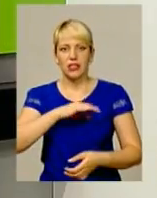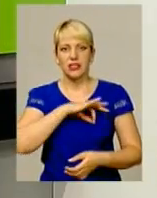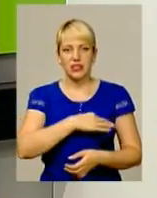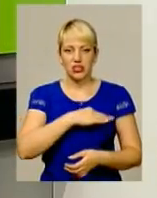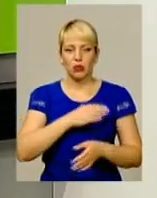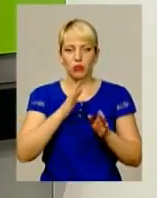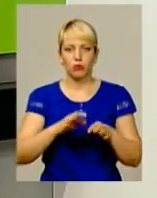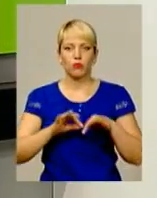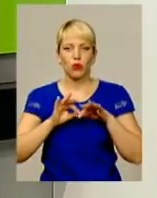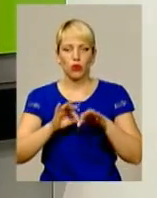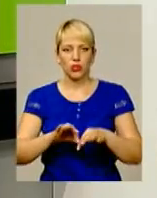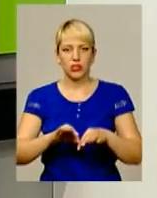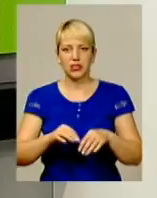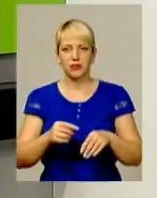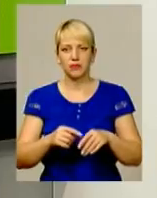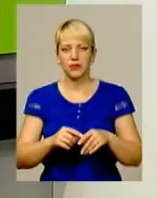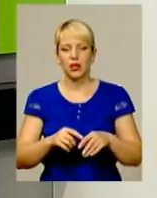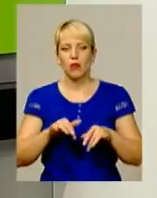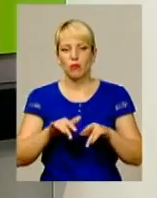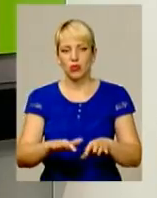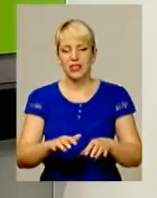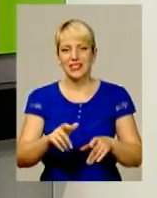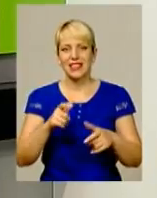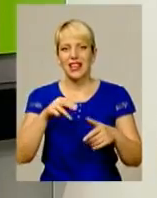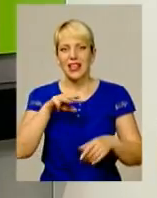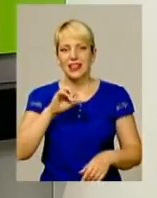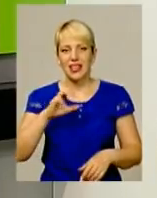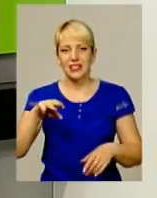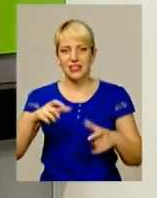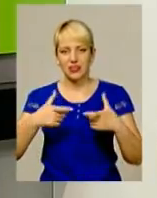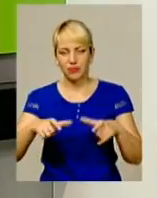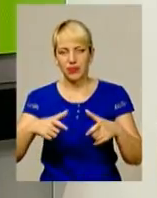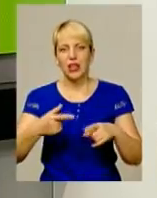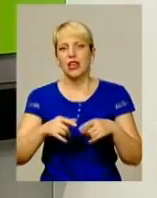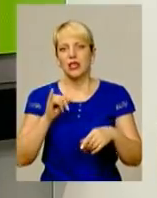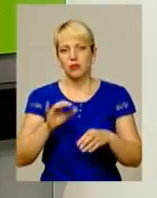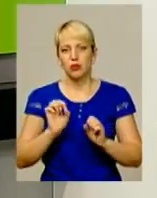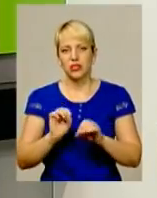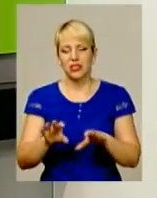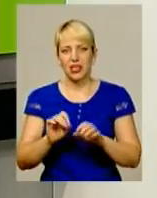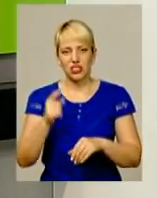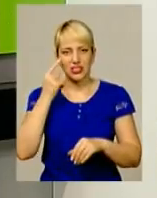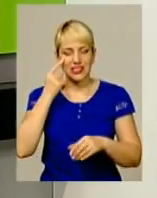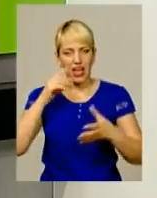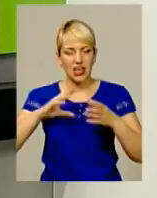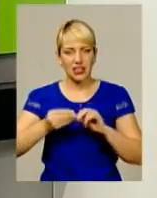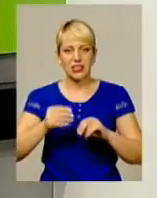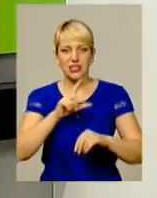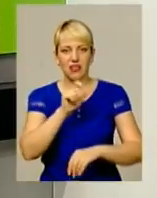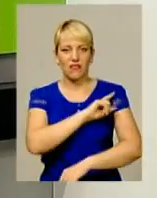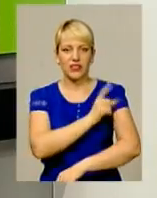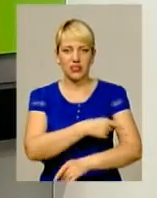слідчі будуть проходити процеси тестування, будуть проходити процеси здачі заліків, співспідготовки,